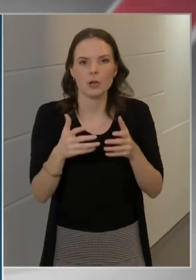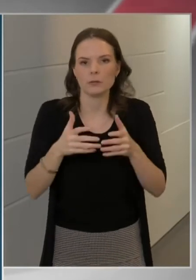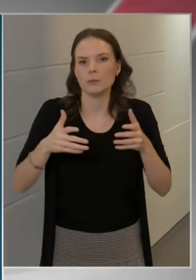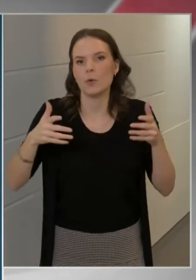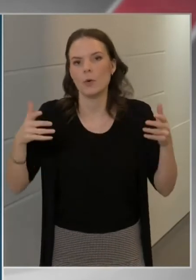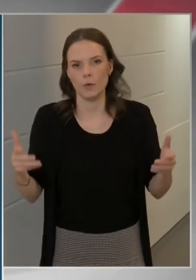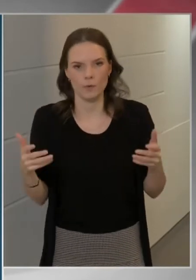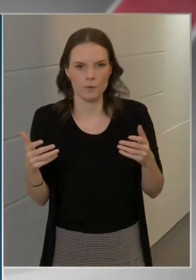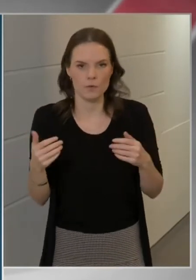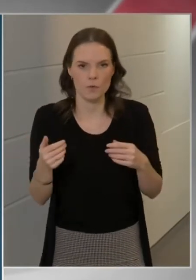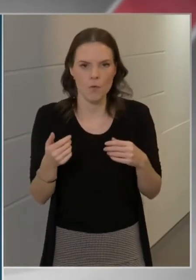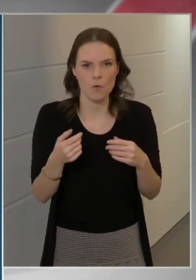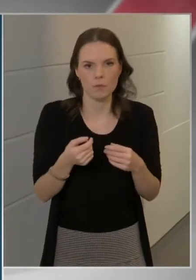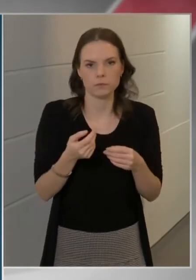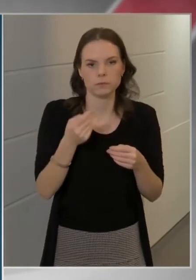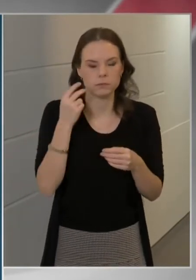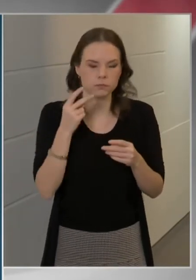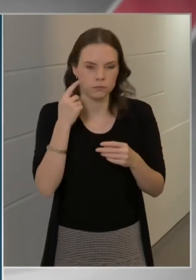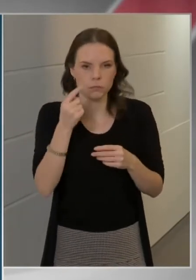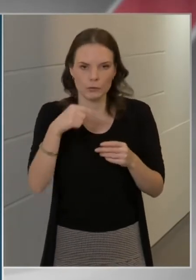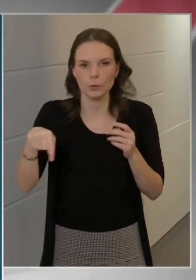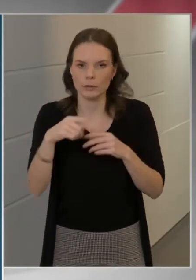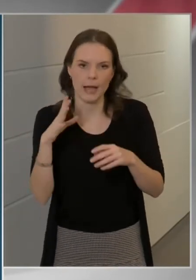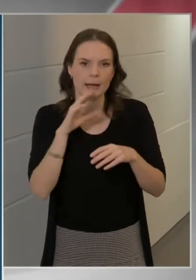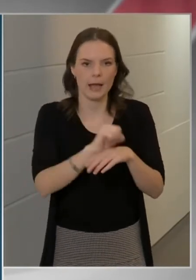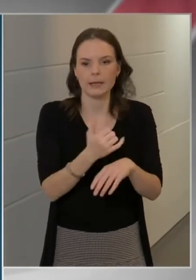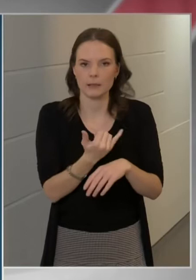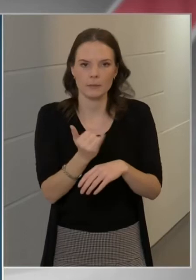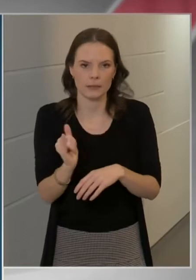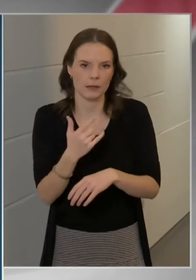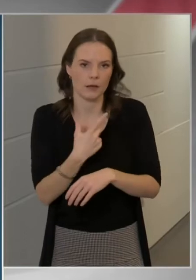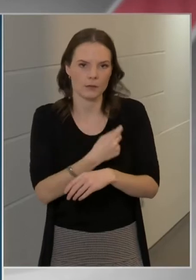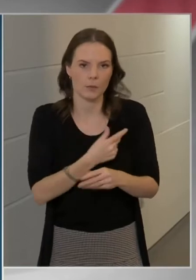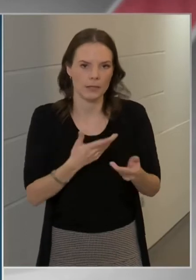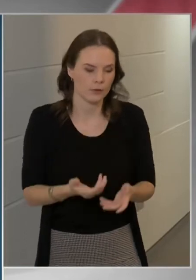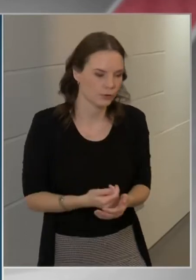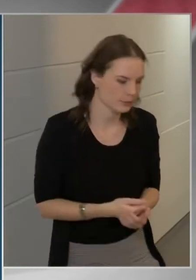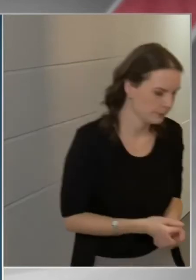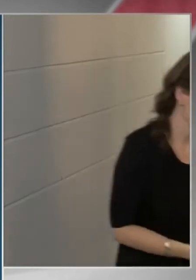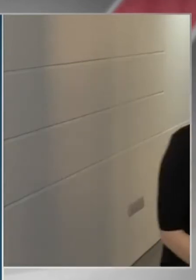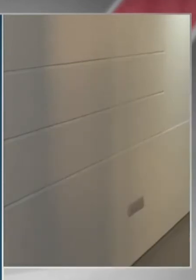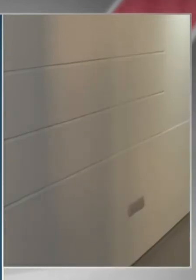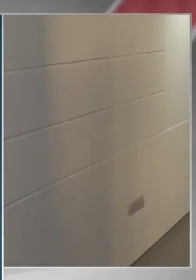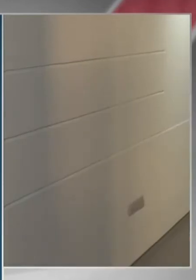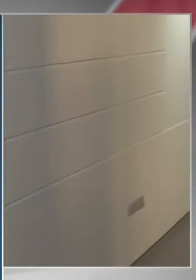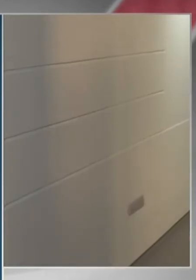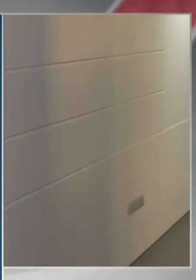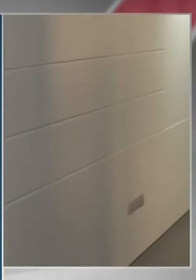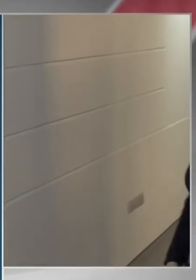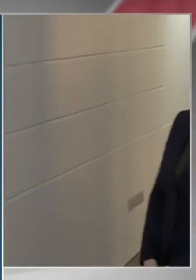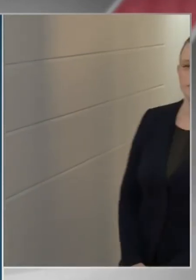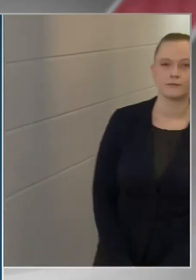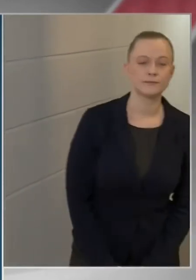vakcina 3500 ember oltására lesz elegendő, a második adag szállítmány még idén megérkezhet, utána pedig folyamatos